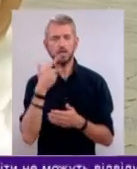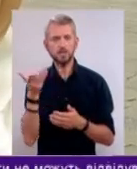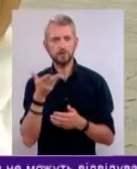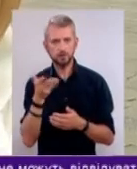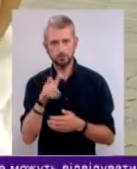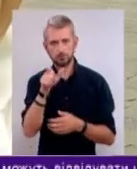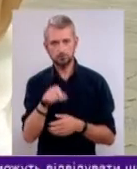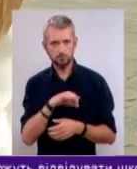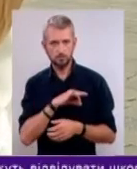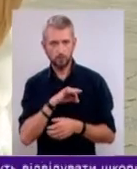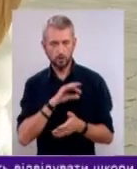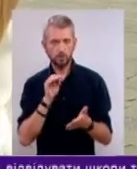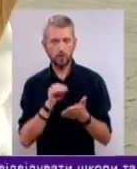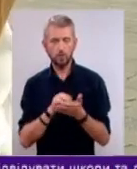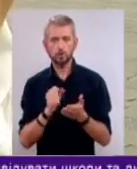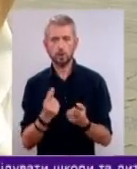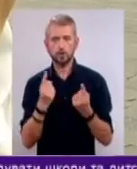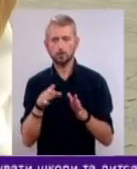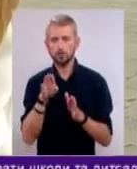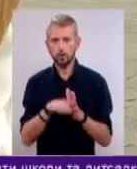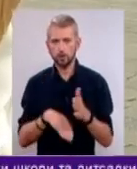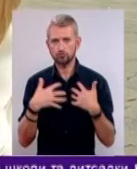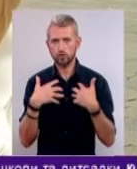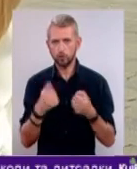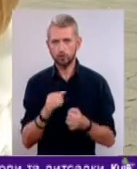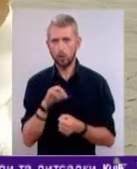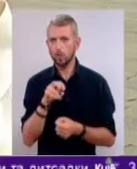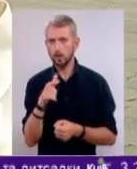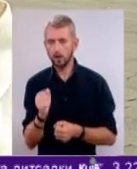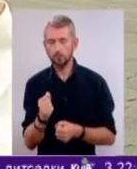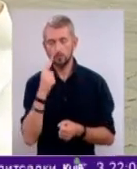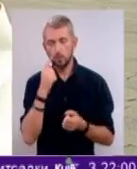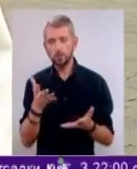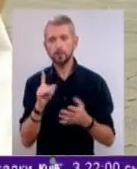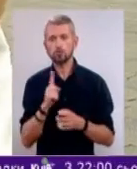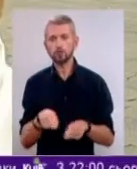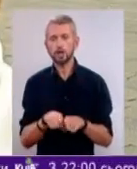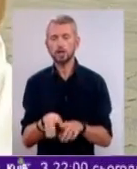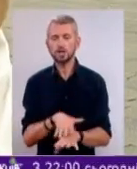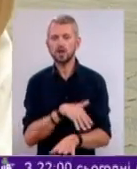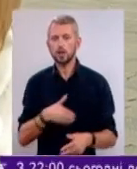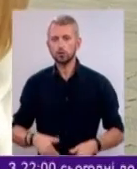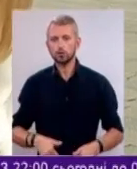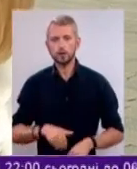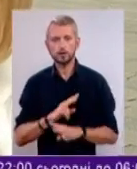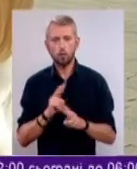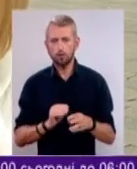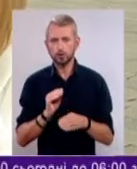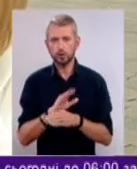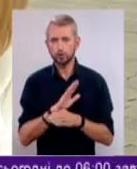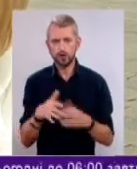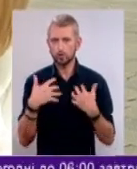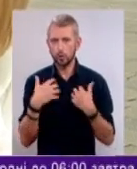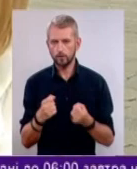Дзиндзе обказує на значне погіршення здоров'я Олега. Очевидно, що таке тривале голодування, воно нікому не додає здоров'я.